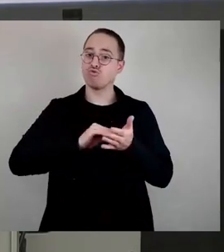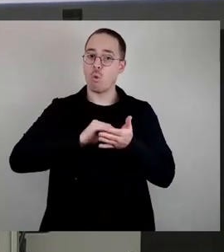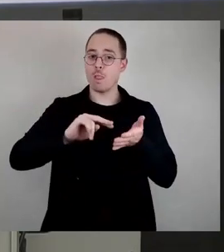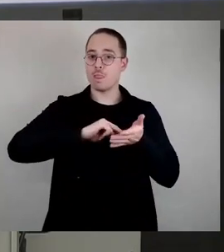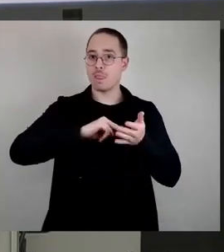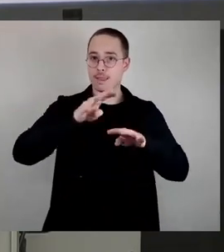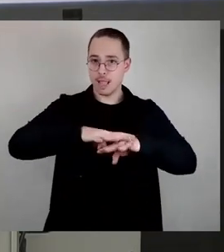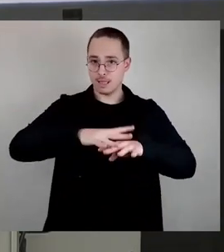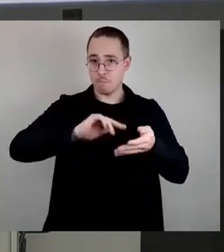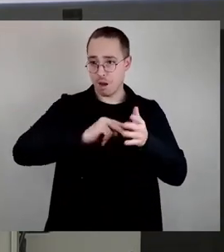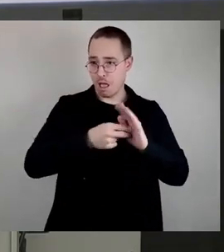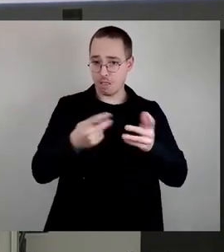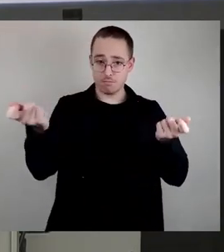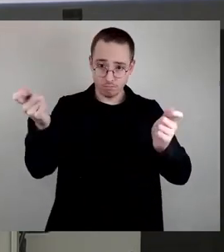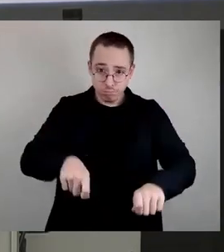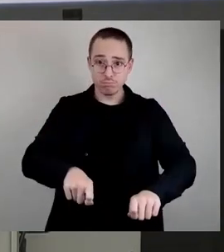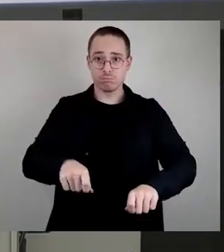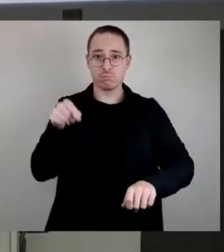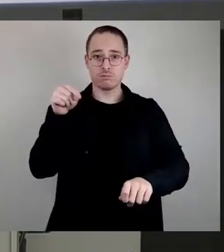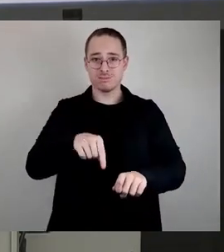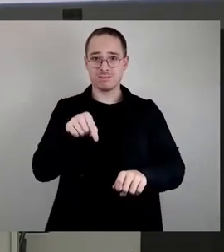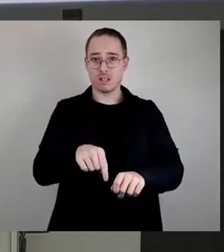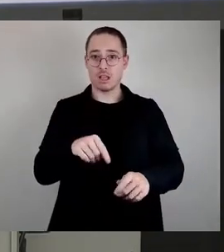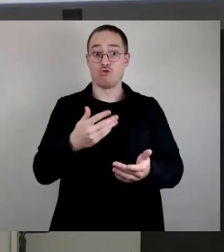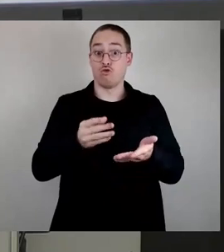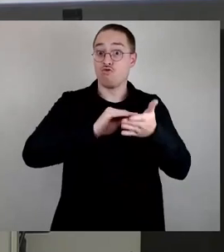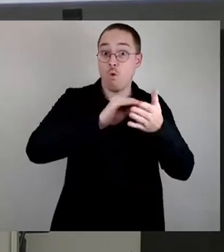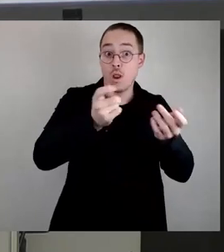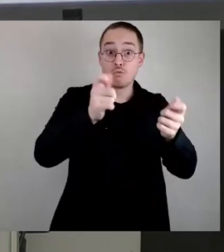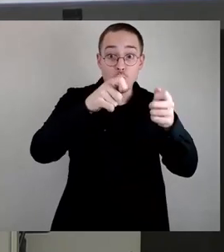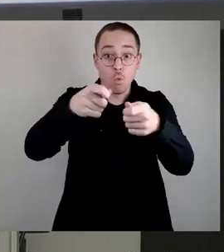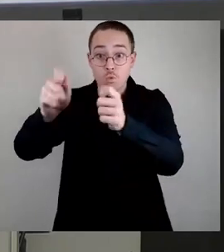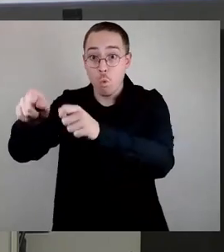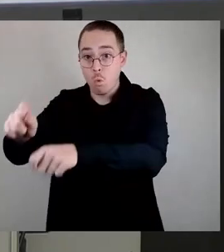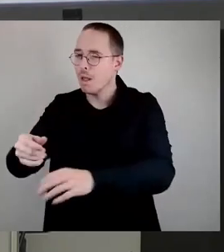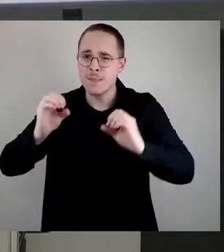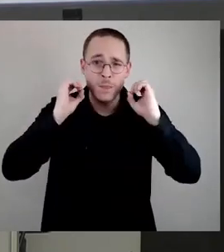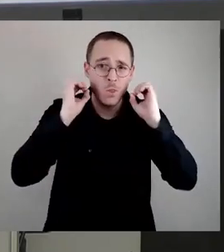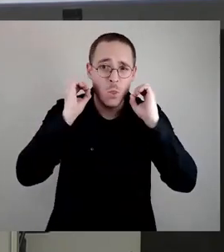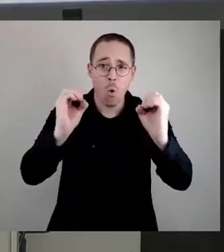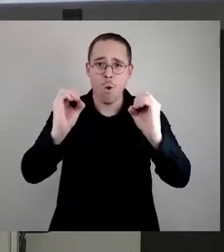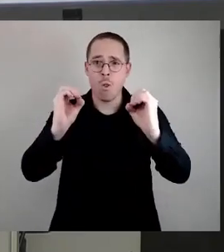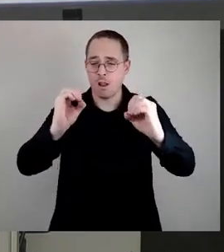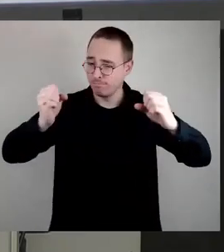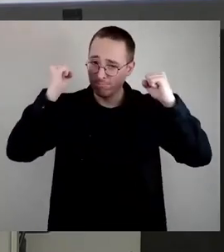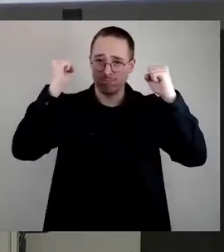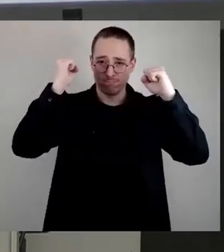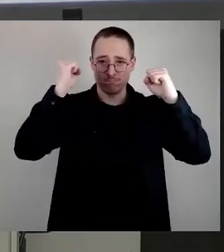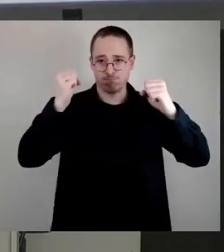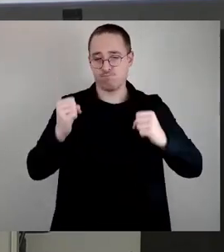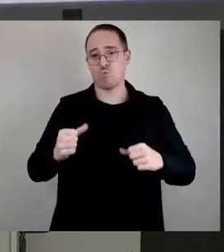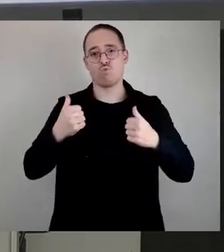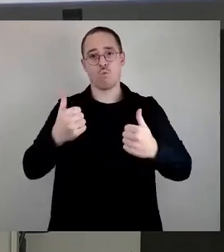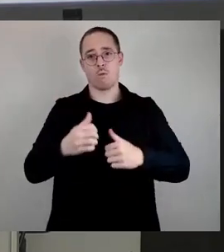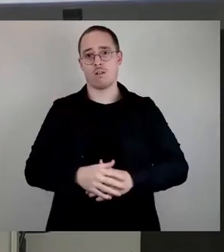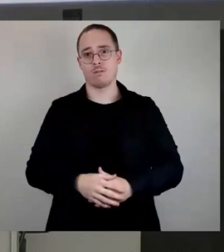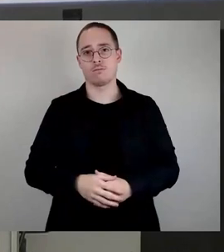Dresden, der keine einzige Schließung beinhaltet. Das ist erst einmal bei rückgehenden Schülerzahlen